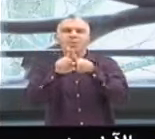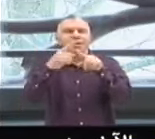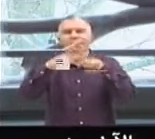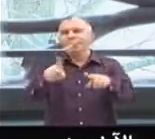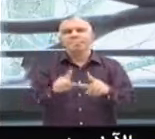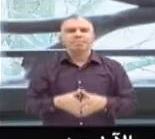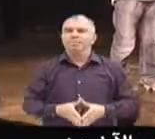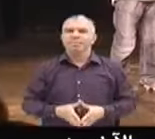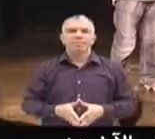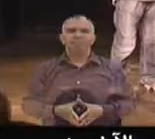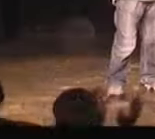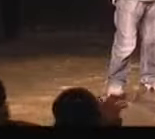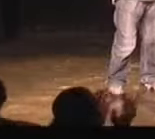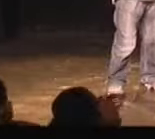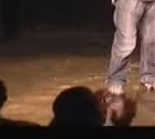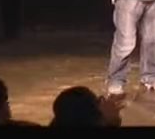que l'autre n'aurait pas.